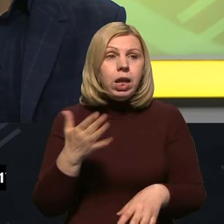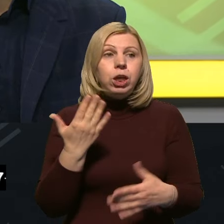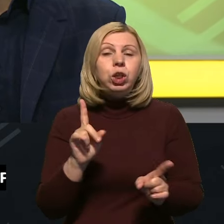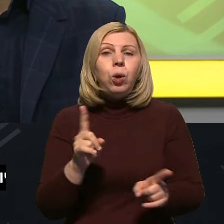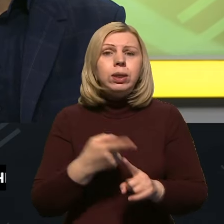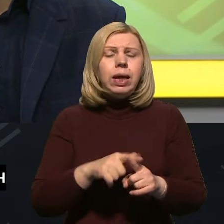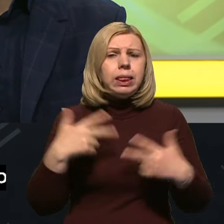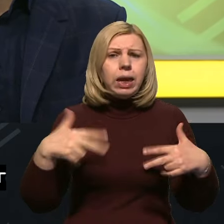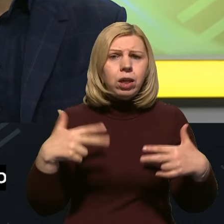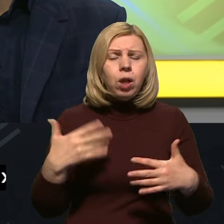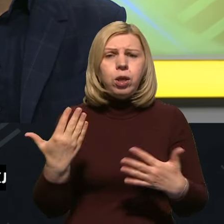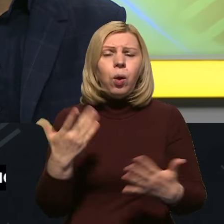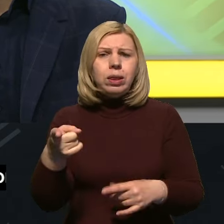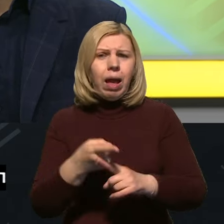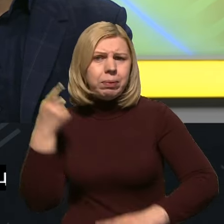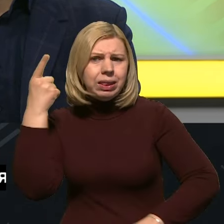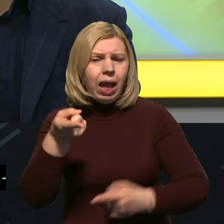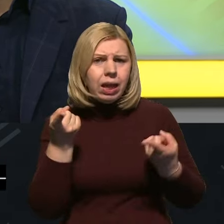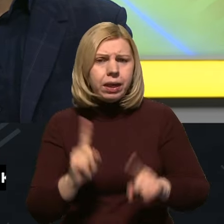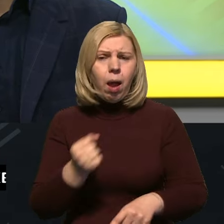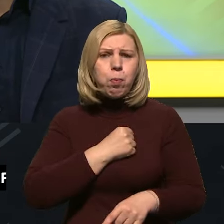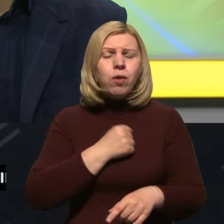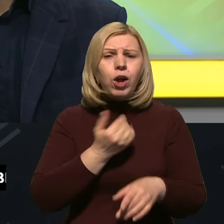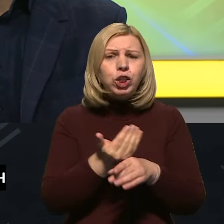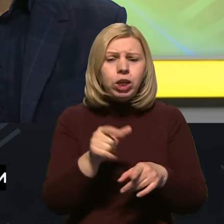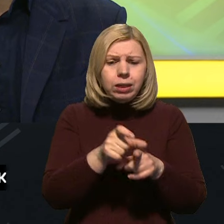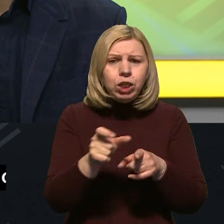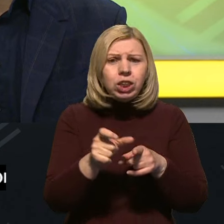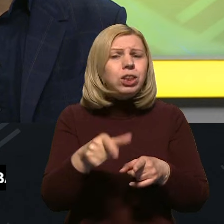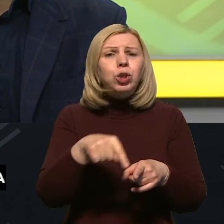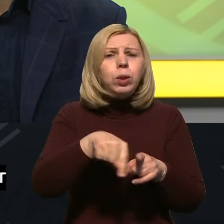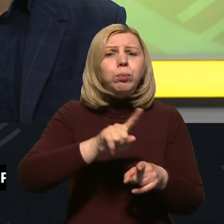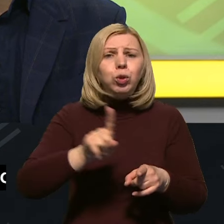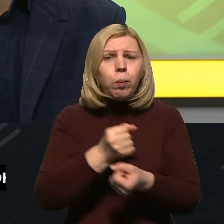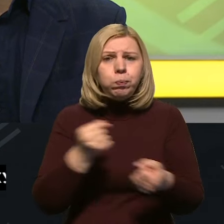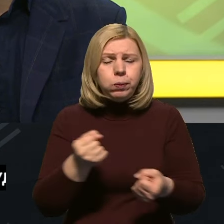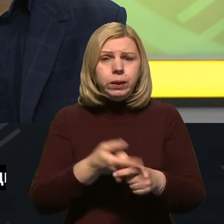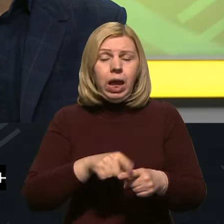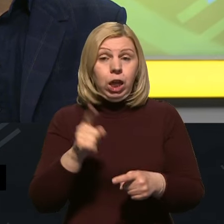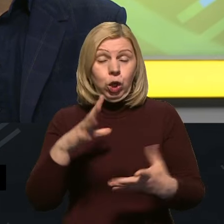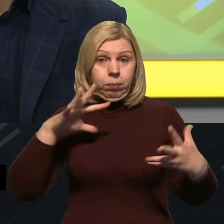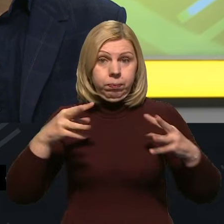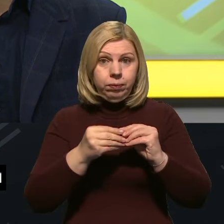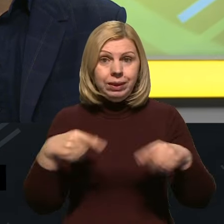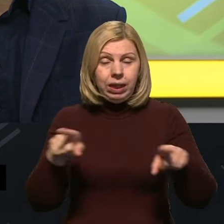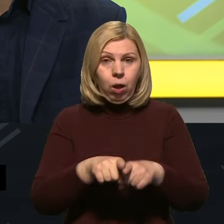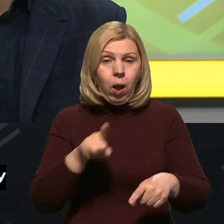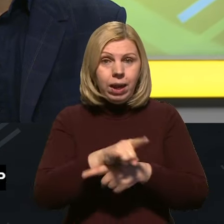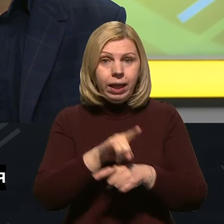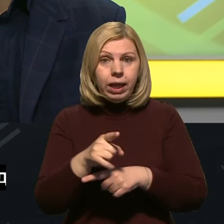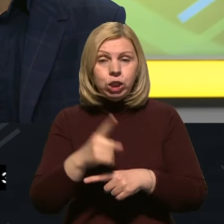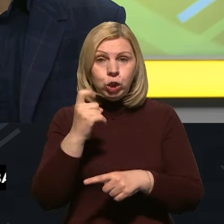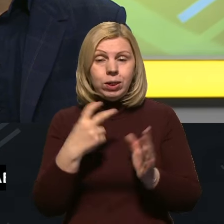це за дрон, яка його там дальність, реальна бойова частина, все те інше, невідомо. Але, наприклад, якщо брати показники такого літака, як CES